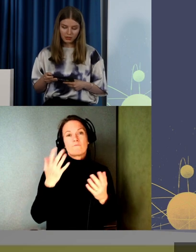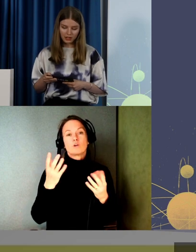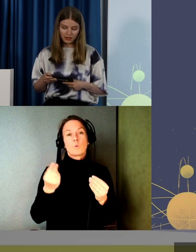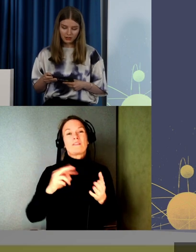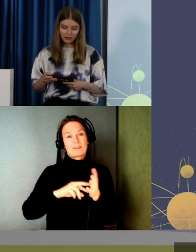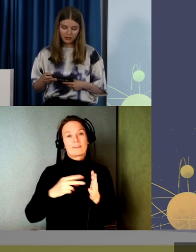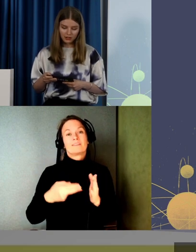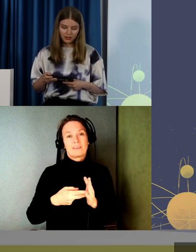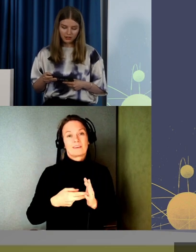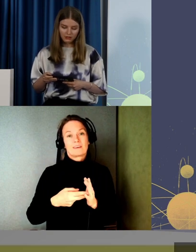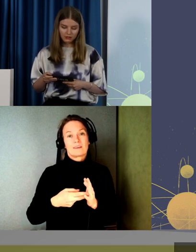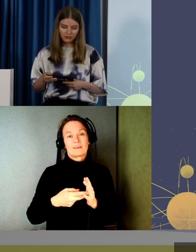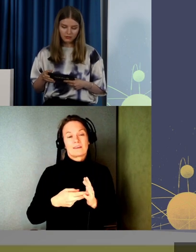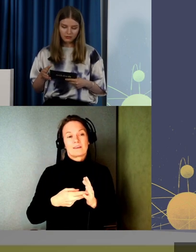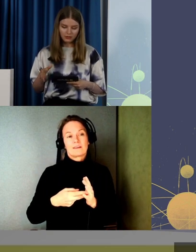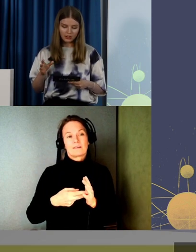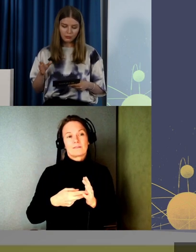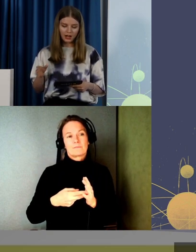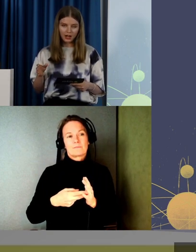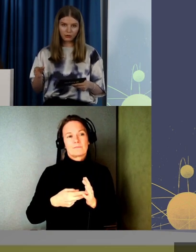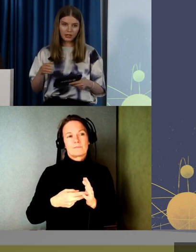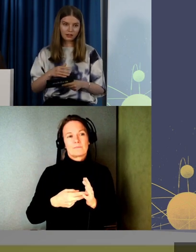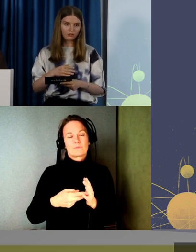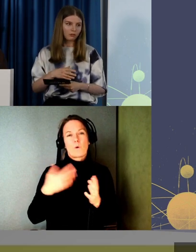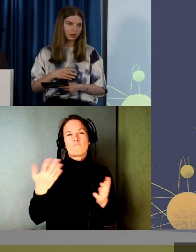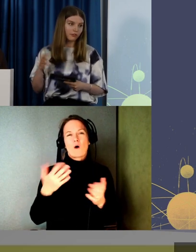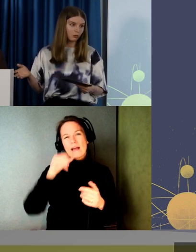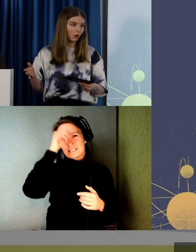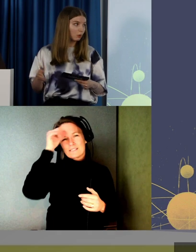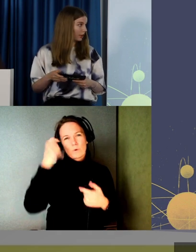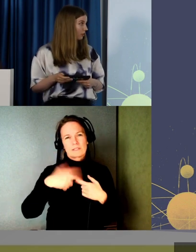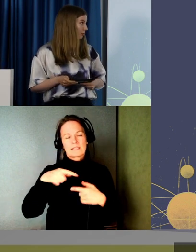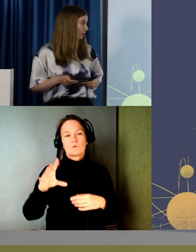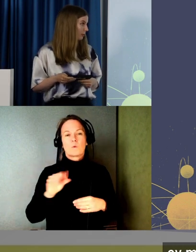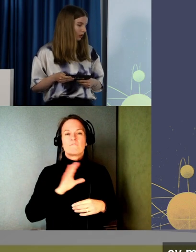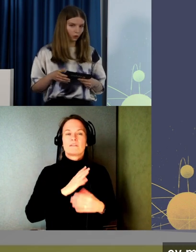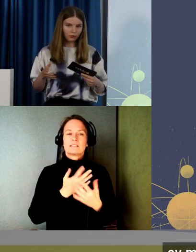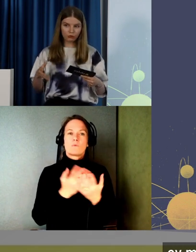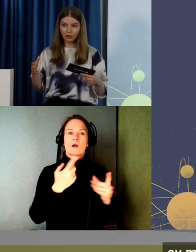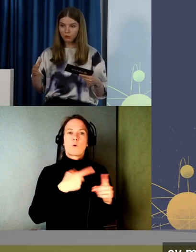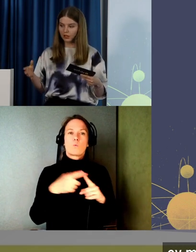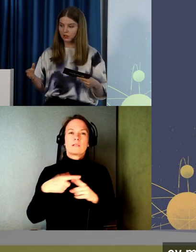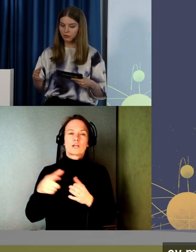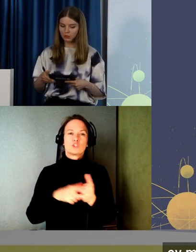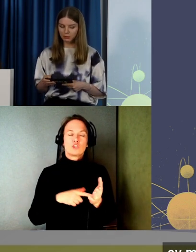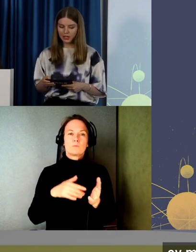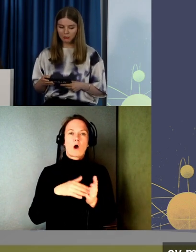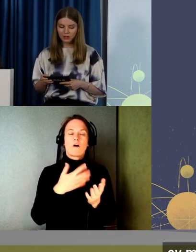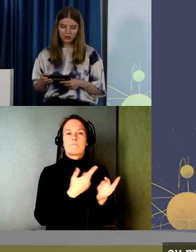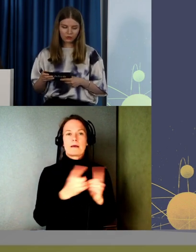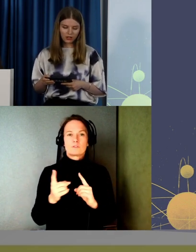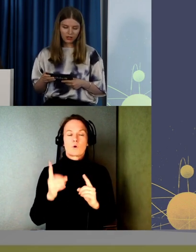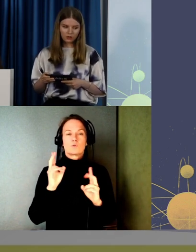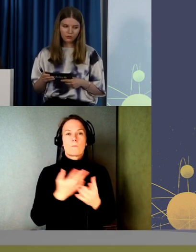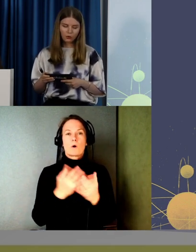Och det som är det kluriga här då är att det finns så många olika typer av människor och så många olika typer av problem.